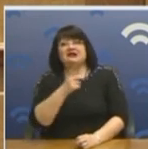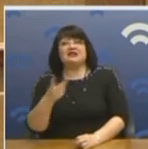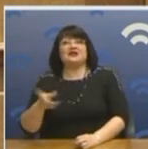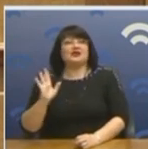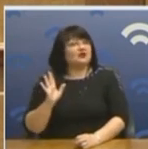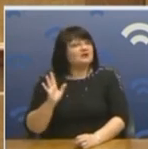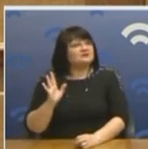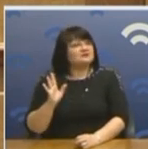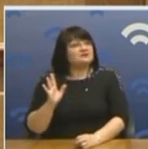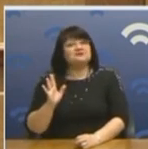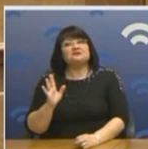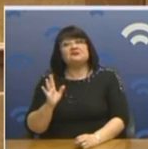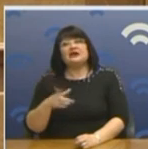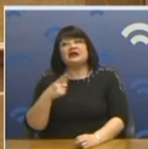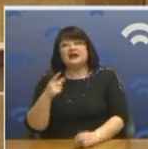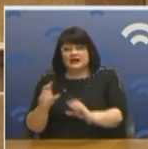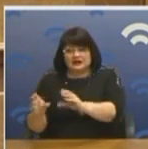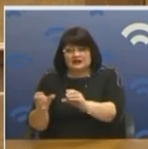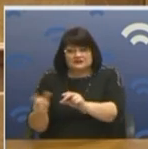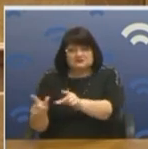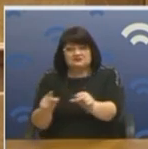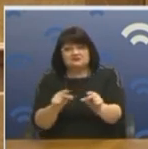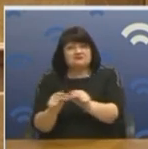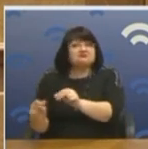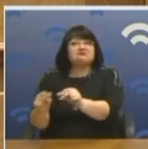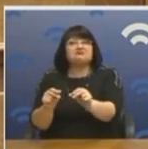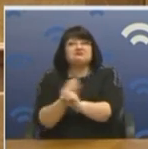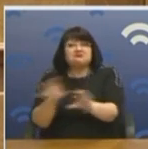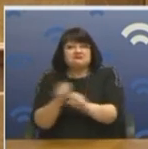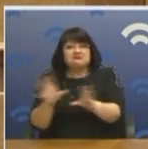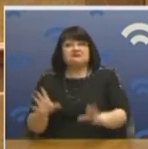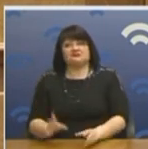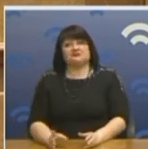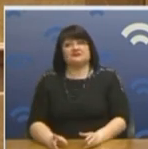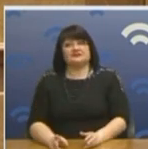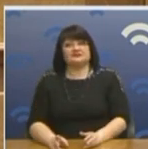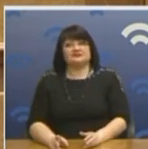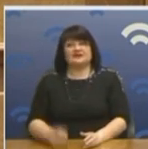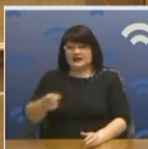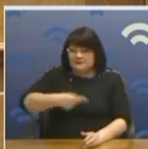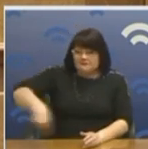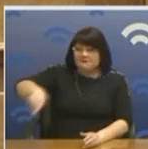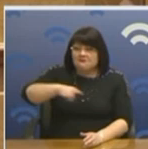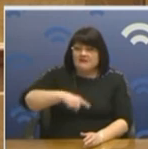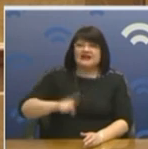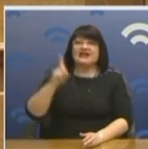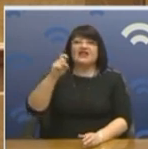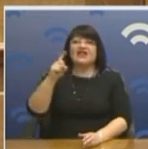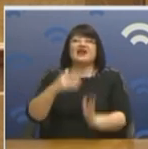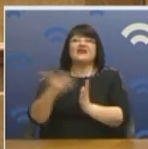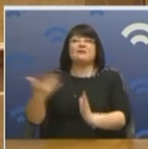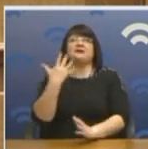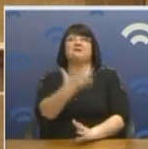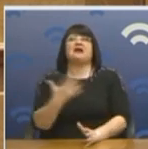γίνονται οι λειτουργίες. Γιατί να κυκλοφορούν 10 και 15 και 20 μαζί, κάτω από την πλατεία Βάθη να κυκλοφορούν κύριε Λοβέρδο 5, 10,